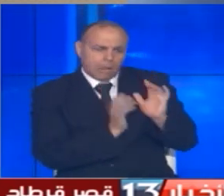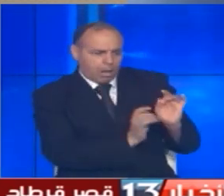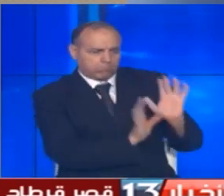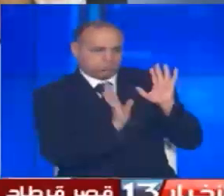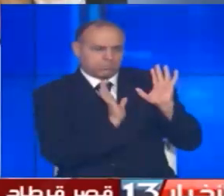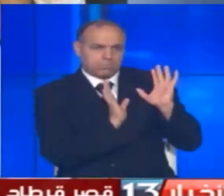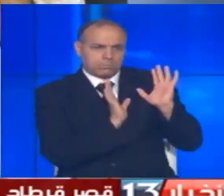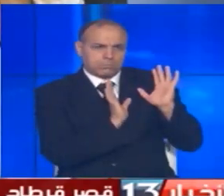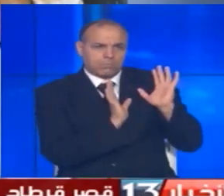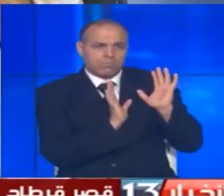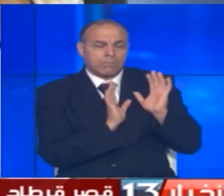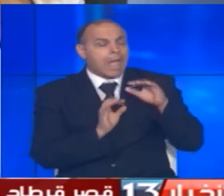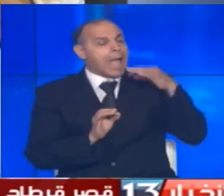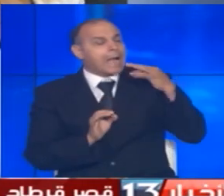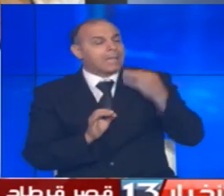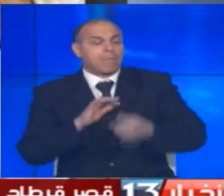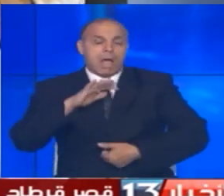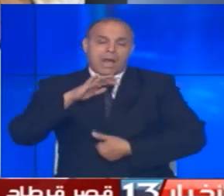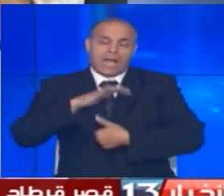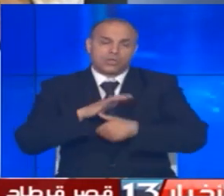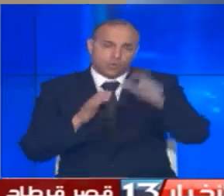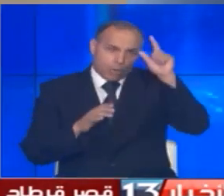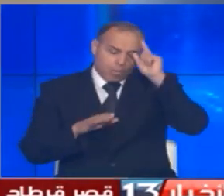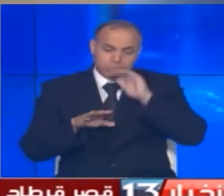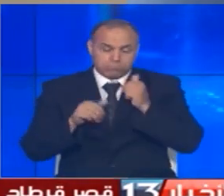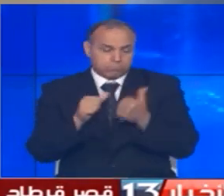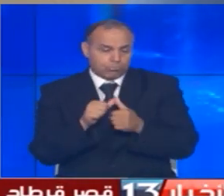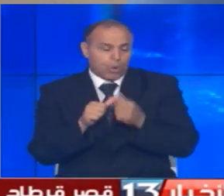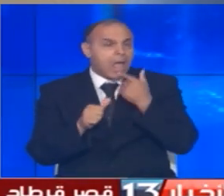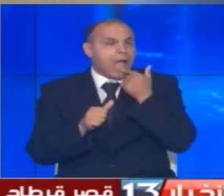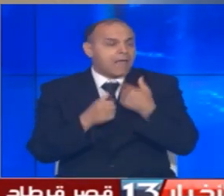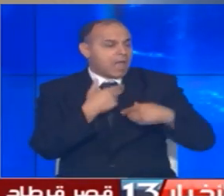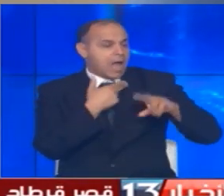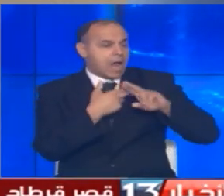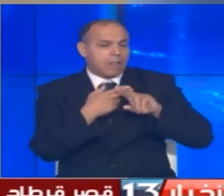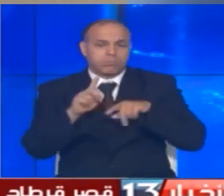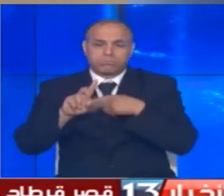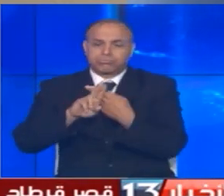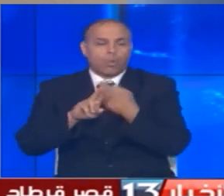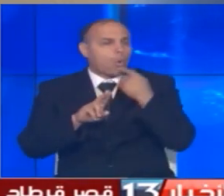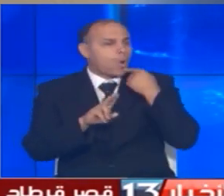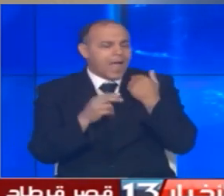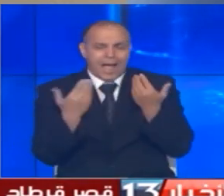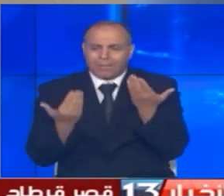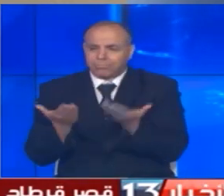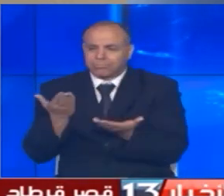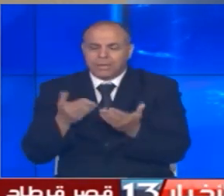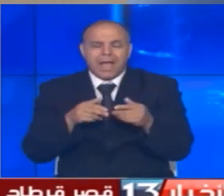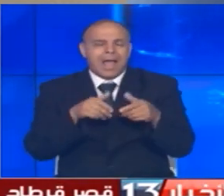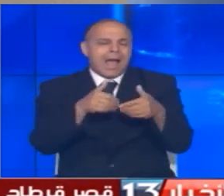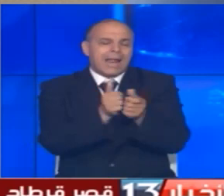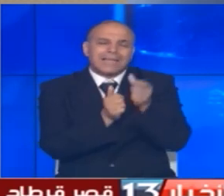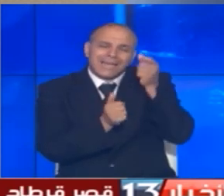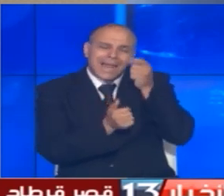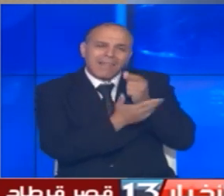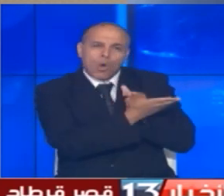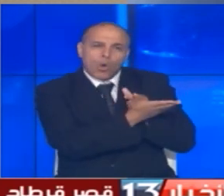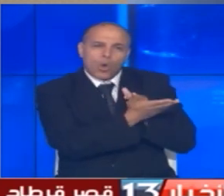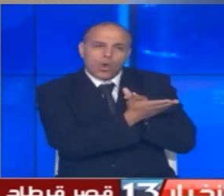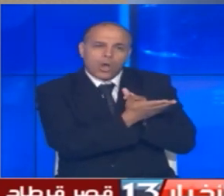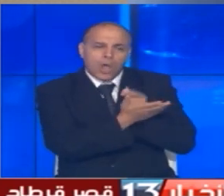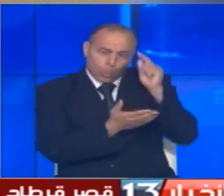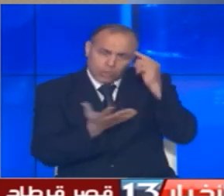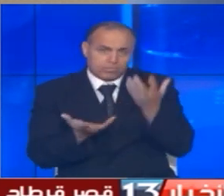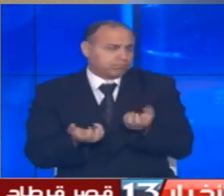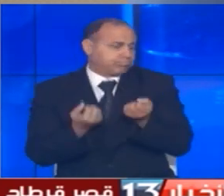خطاب رئيس الجمهورية بهذه المناسبة تضمن ردا على منتقديا التقارب مع حركة النهضة مؤكدا أن مصلحة